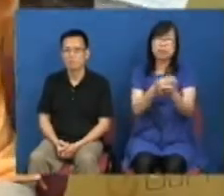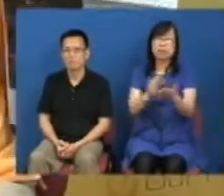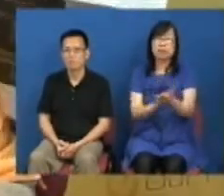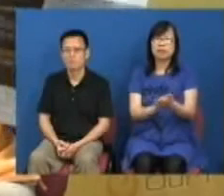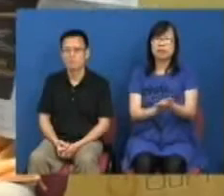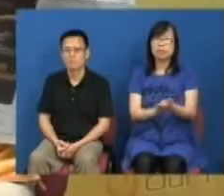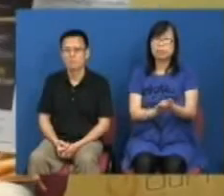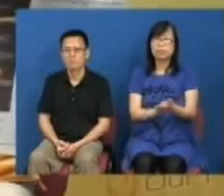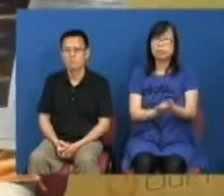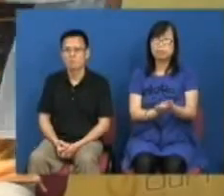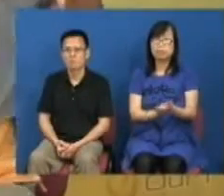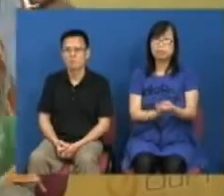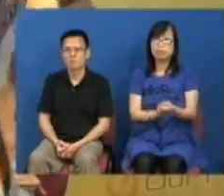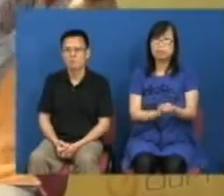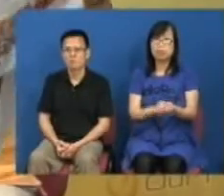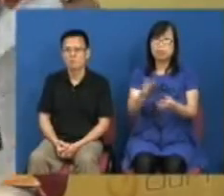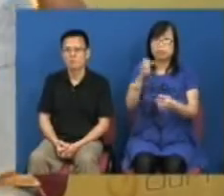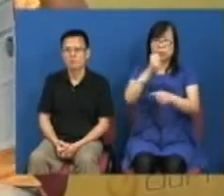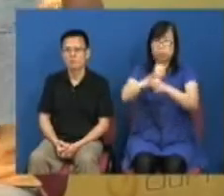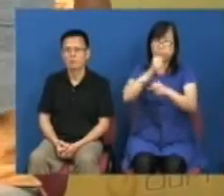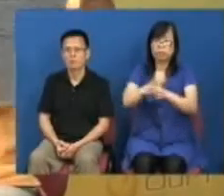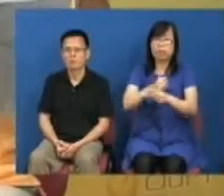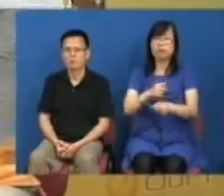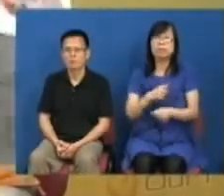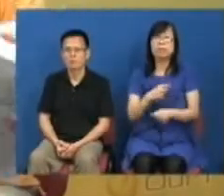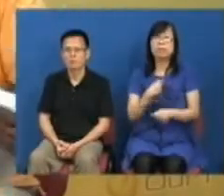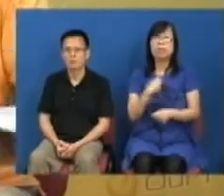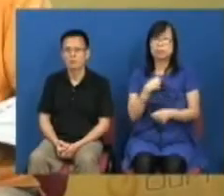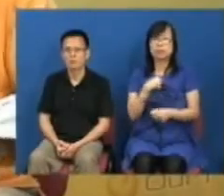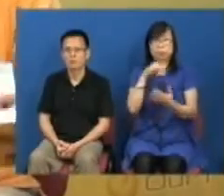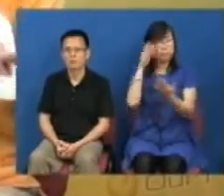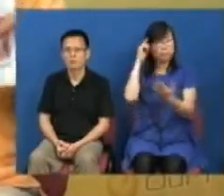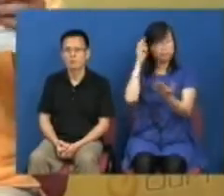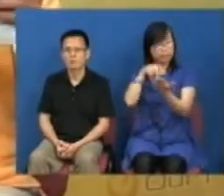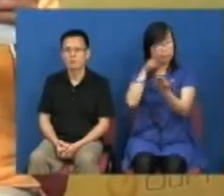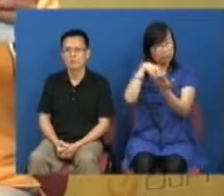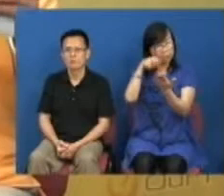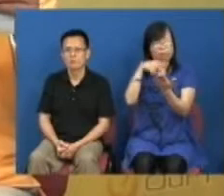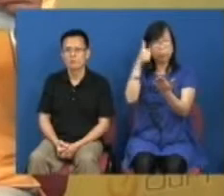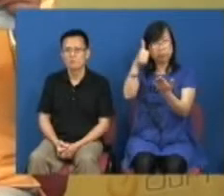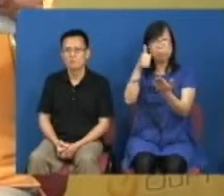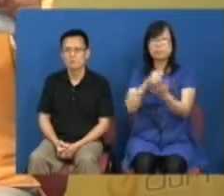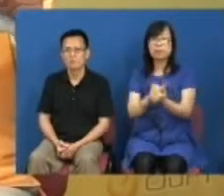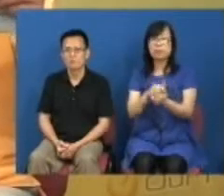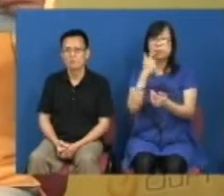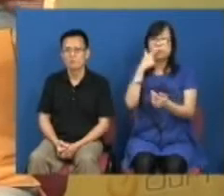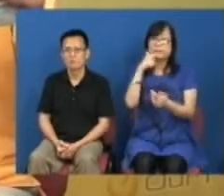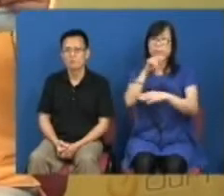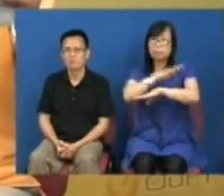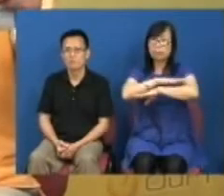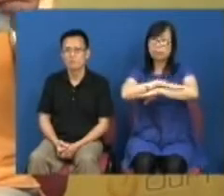他的处理其实很有参考价值或者大家会看到新闻处理上